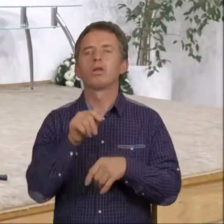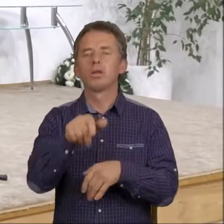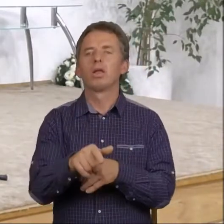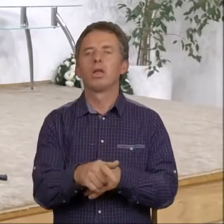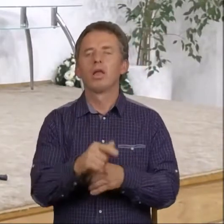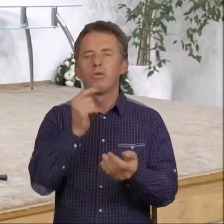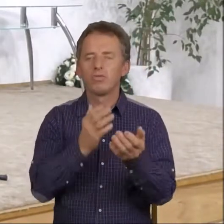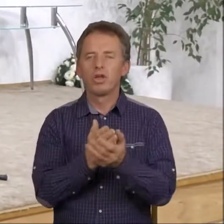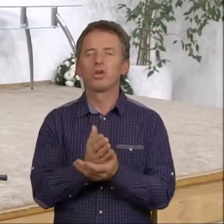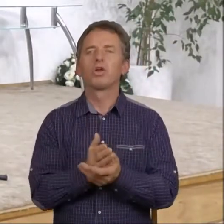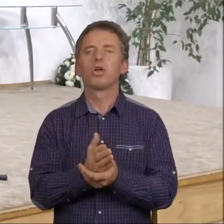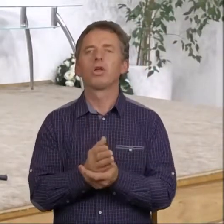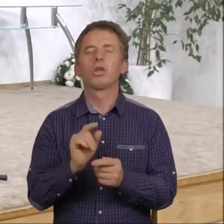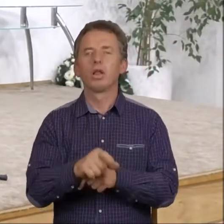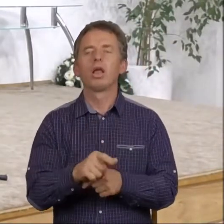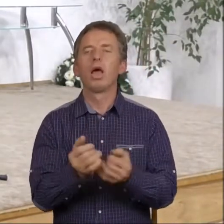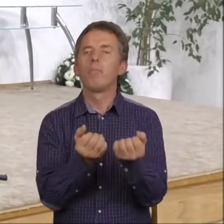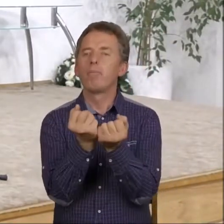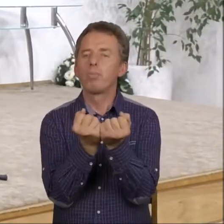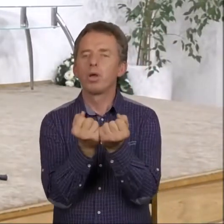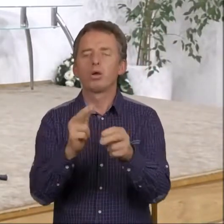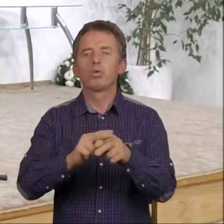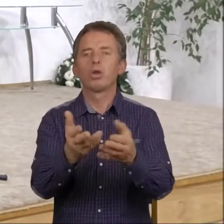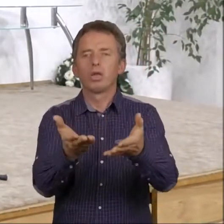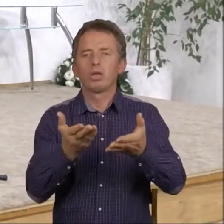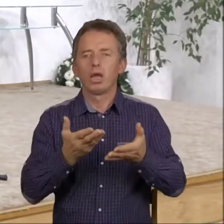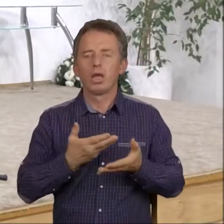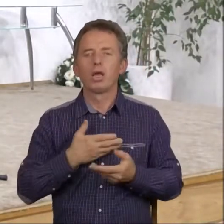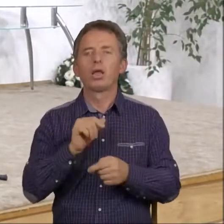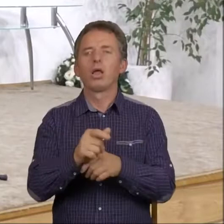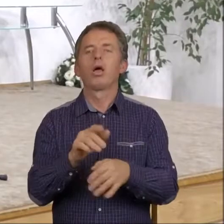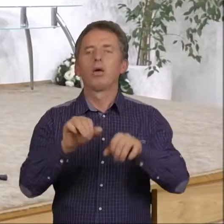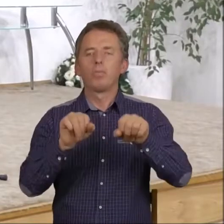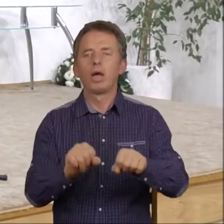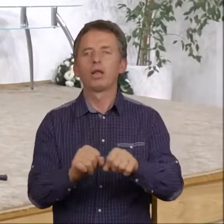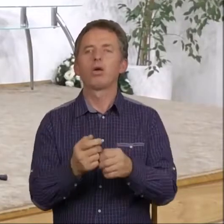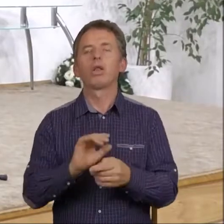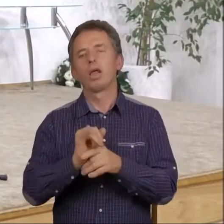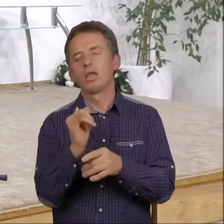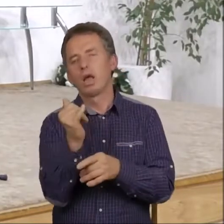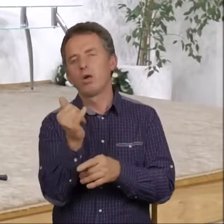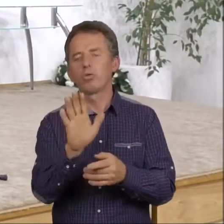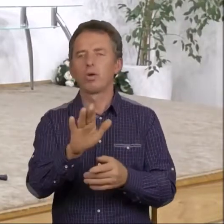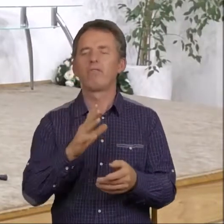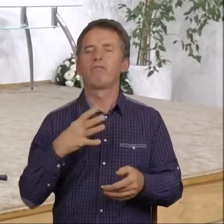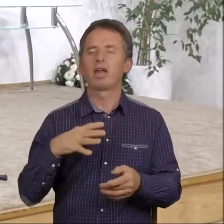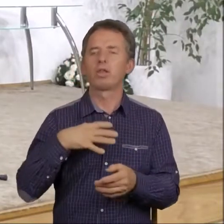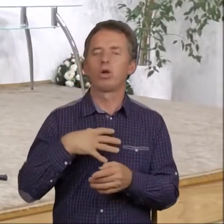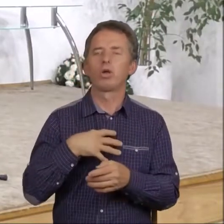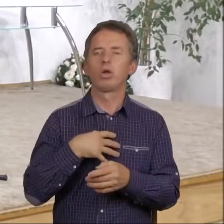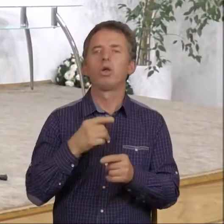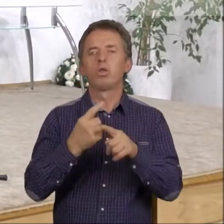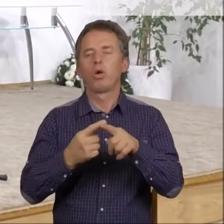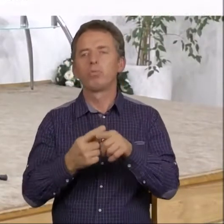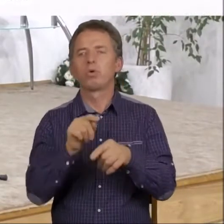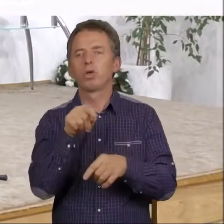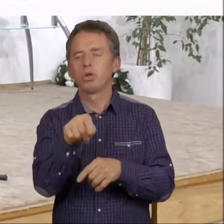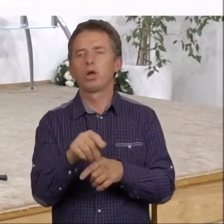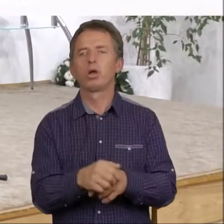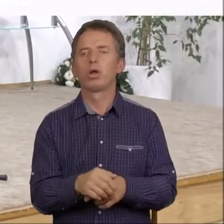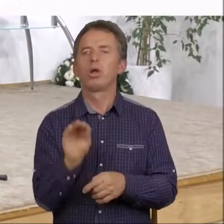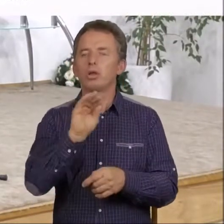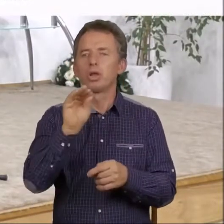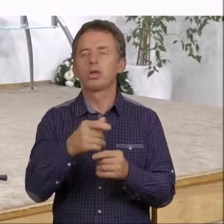wierzy, że ten papierek, który dajemy, czy karta bankomatowa ma jakąś wartość, to dopóty to się